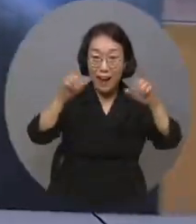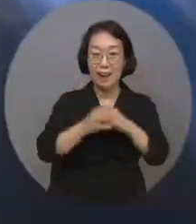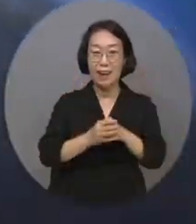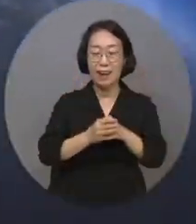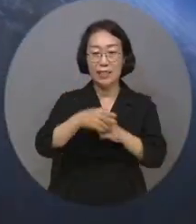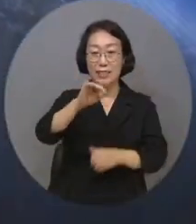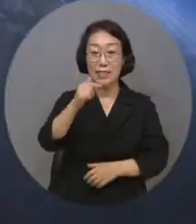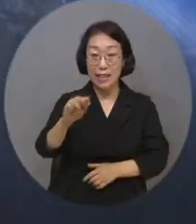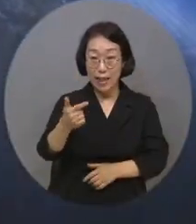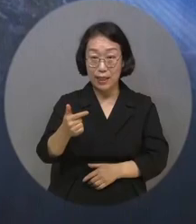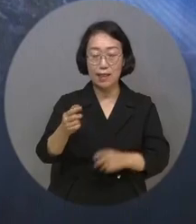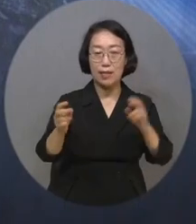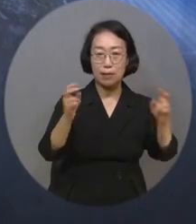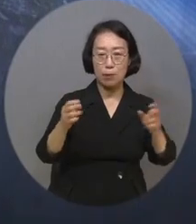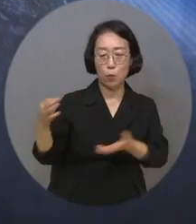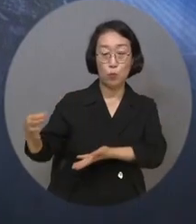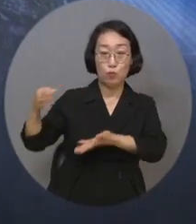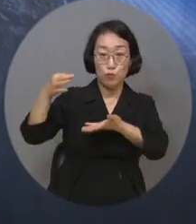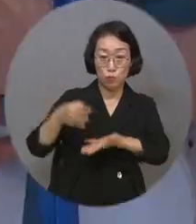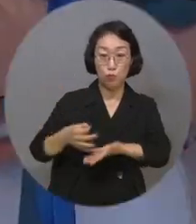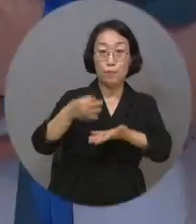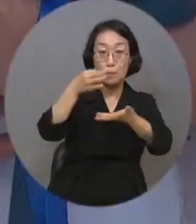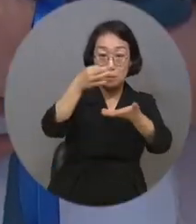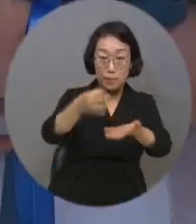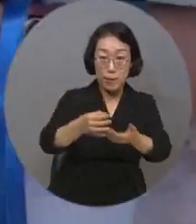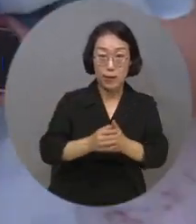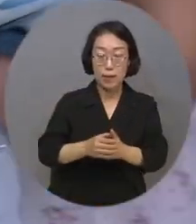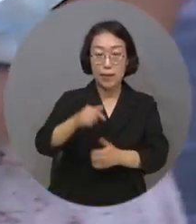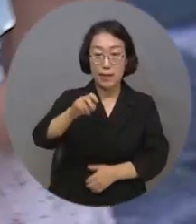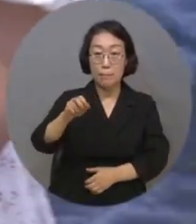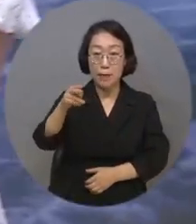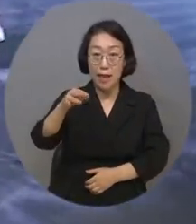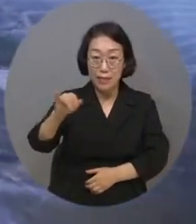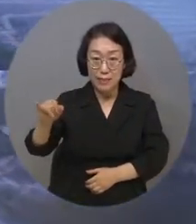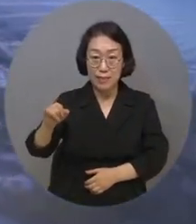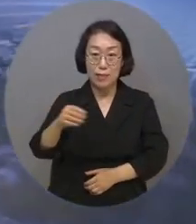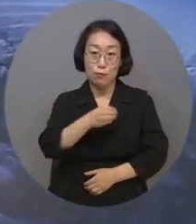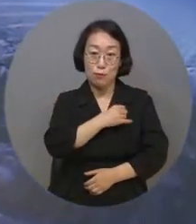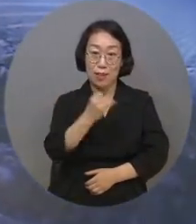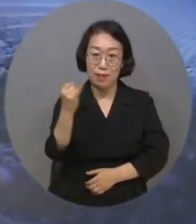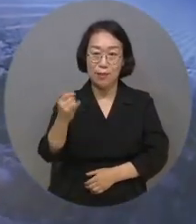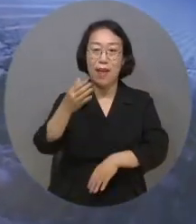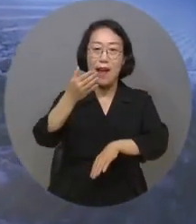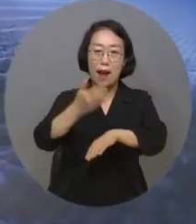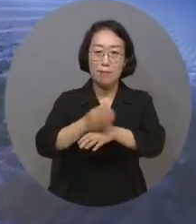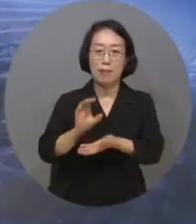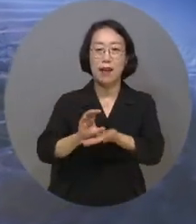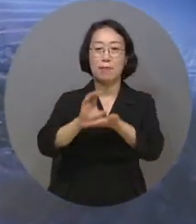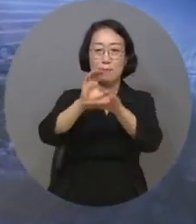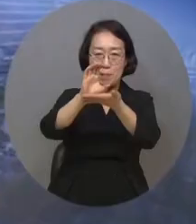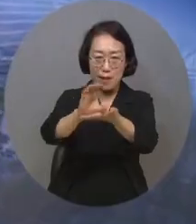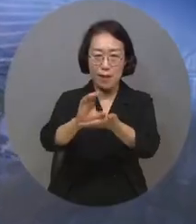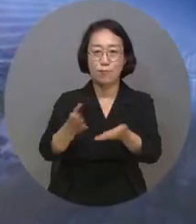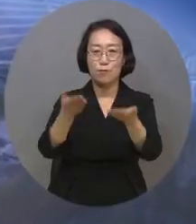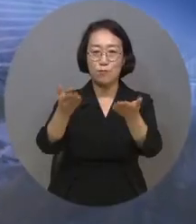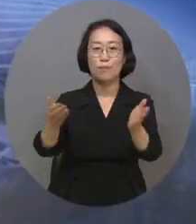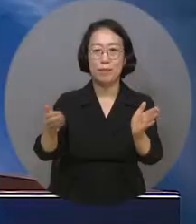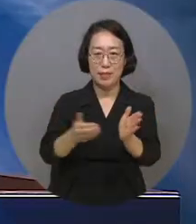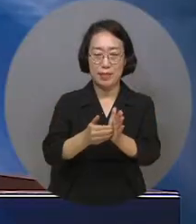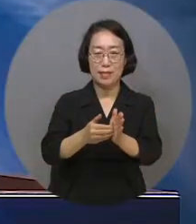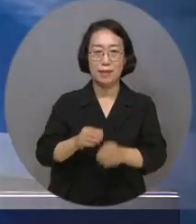신한금융그룹의 기부금 전달과 국민의힘 김예지 국회의원에 대한 감사패 전달도 함께 이뤄졌습니다.